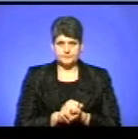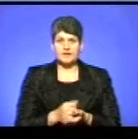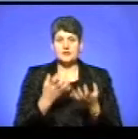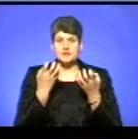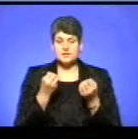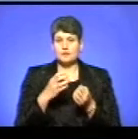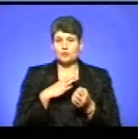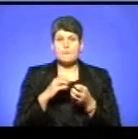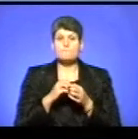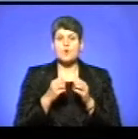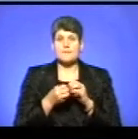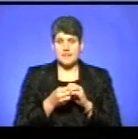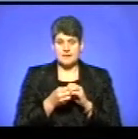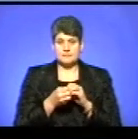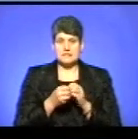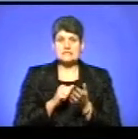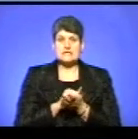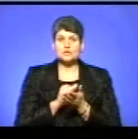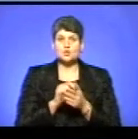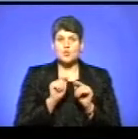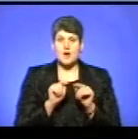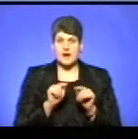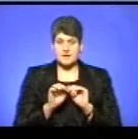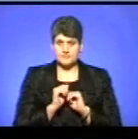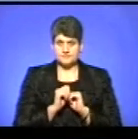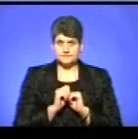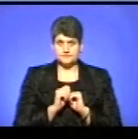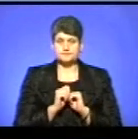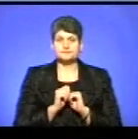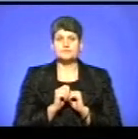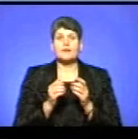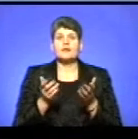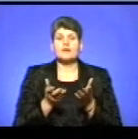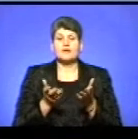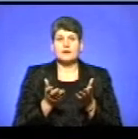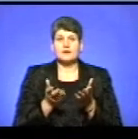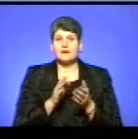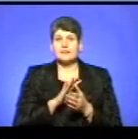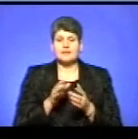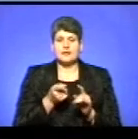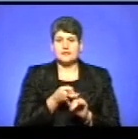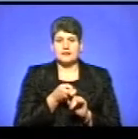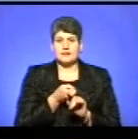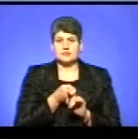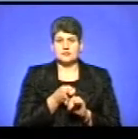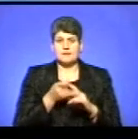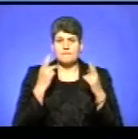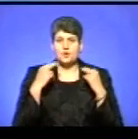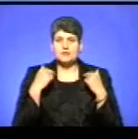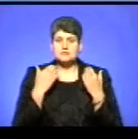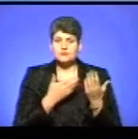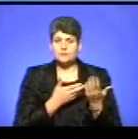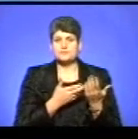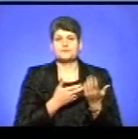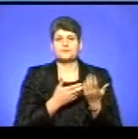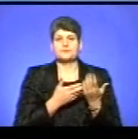проблема – це друкарня, яка не належала монастирю, але